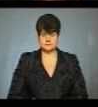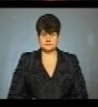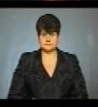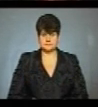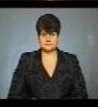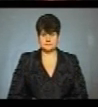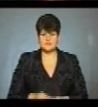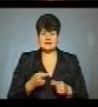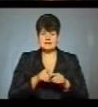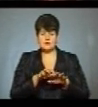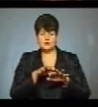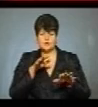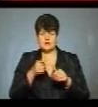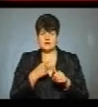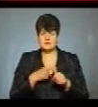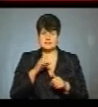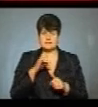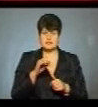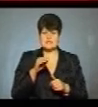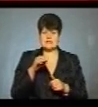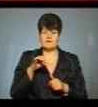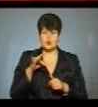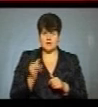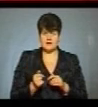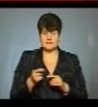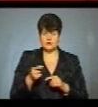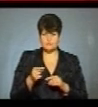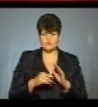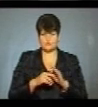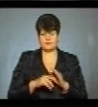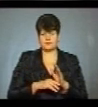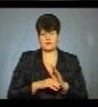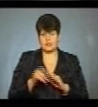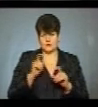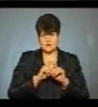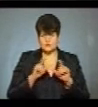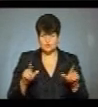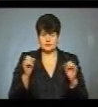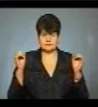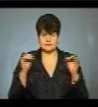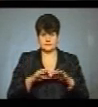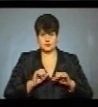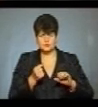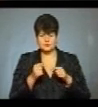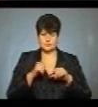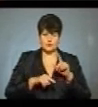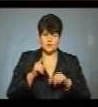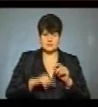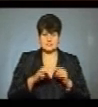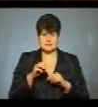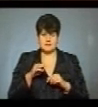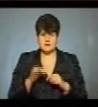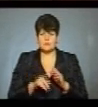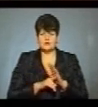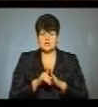Це аудиторія імені Степана Стефурака в Тернопільському технічному виші. Тут зібралися студенти, волонтери, побратими і родичі Степана. Захід